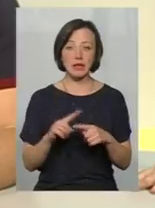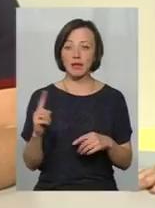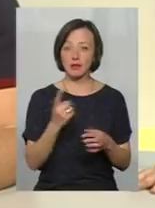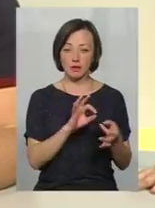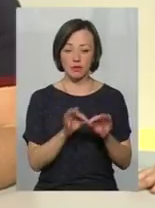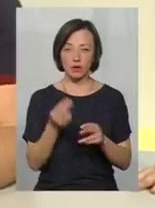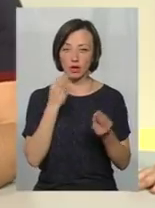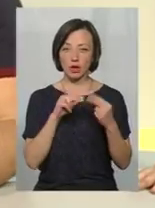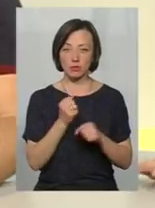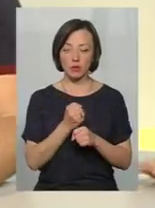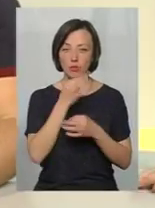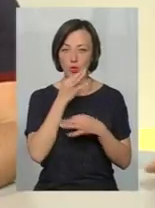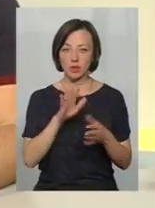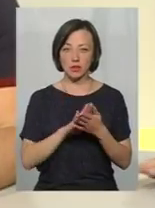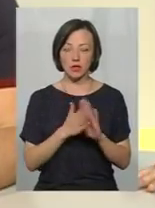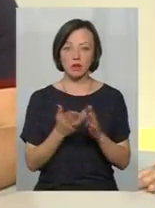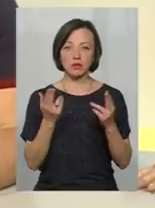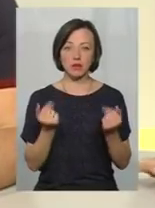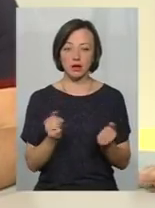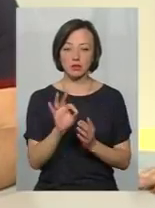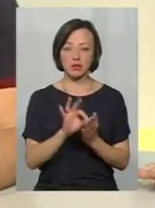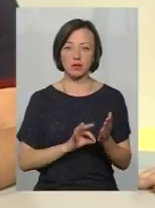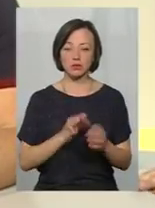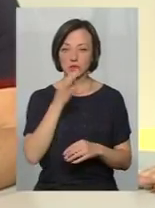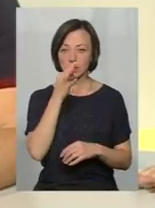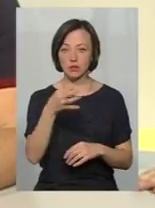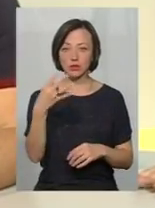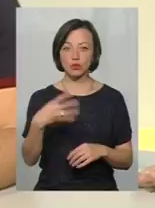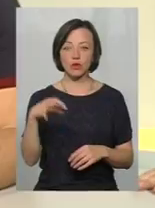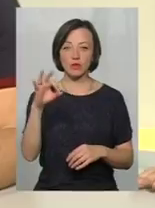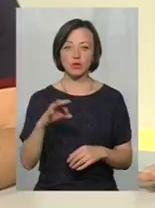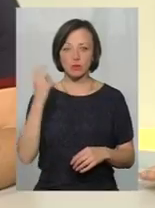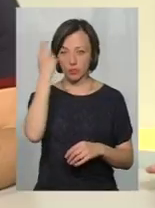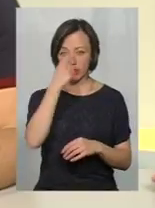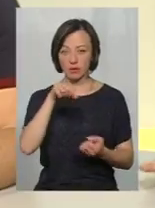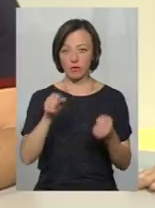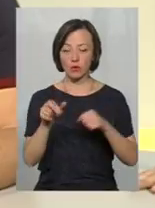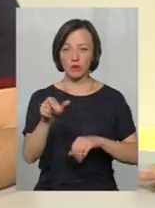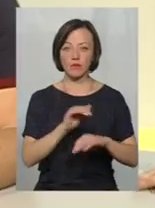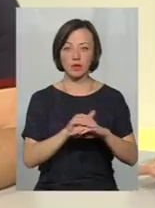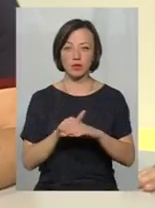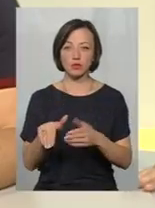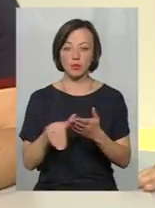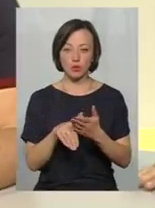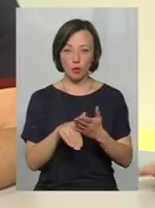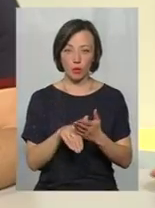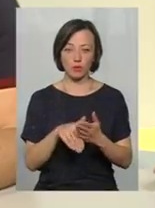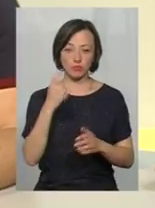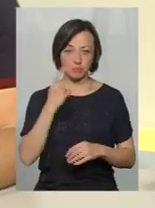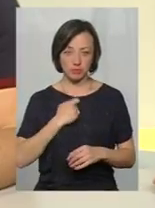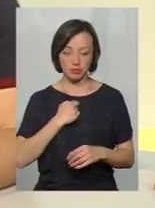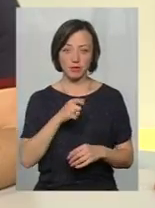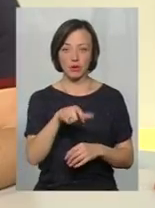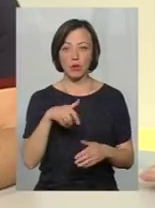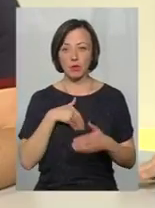найкраща спрацює в будь-якій ситуації. Так, потрібно відразу сказати, що 40% нетверезих водіїв ми виявляли за допомогою свідомих громадян. Тобто це і